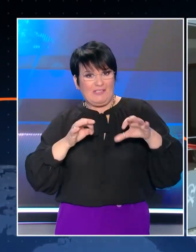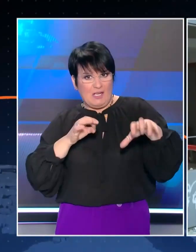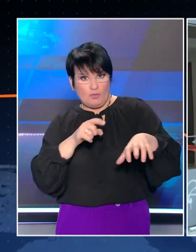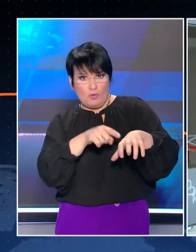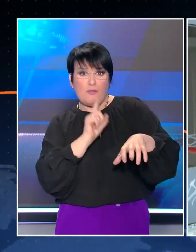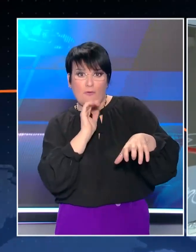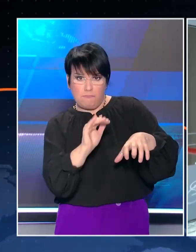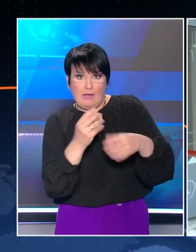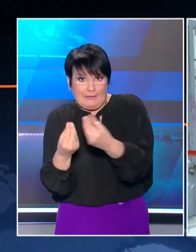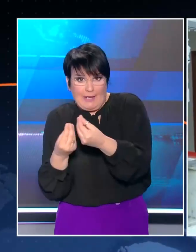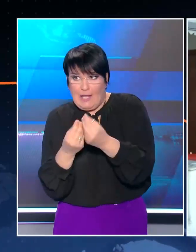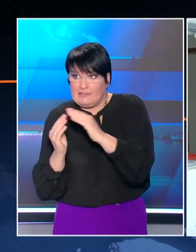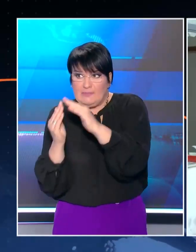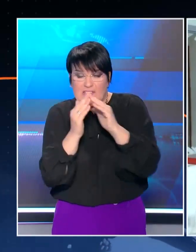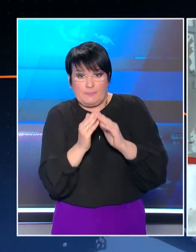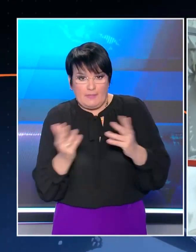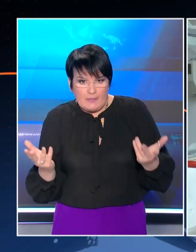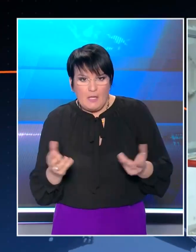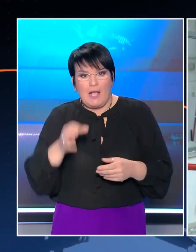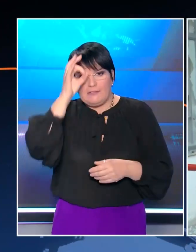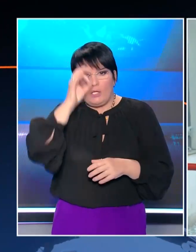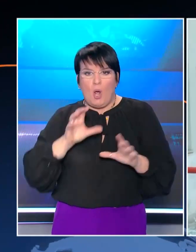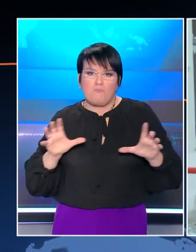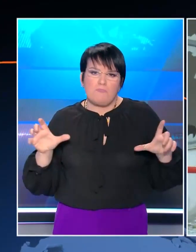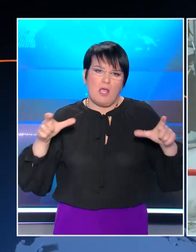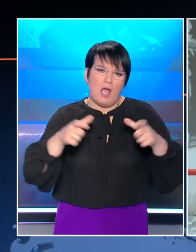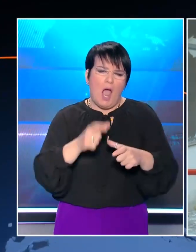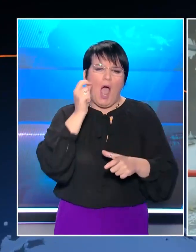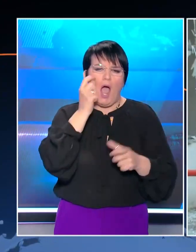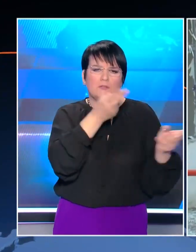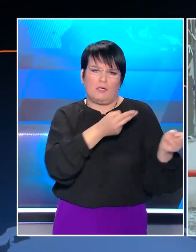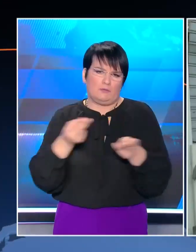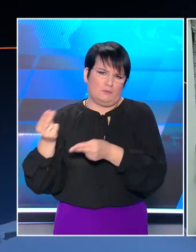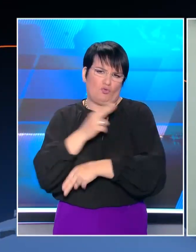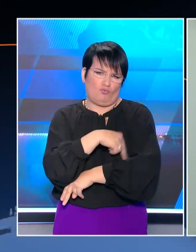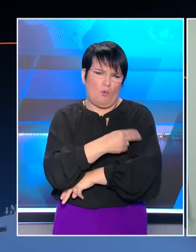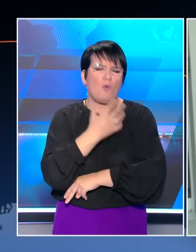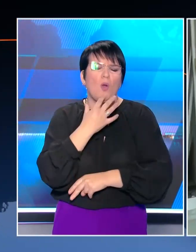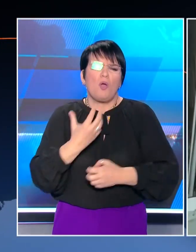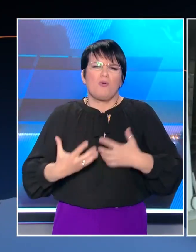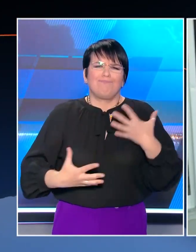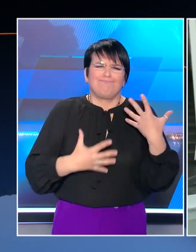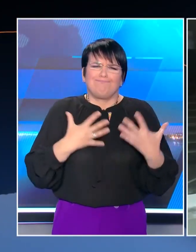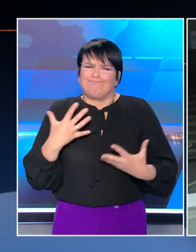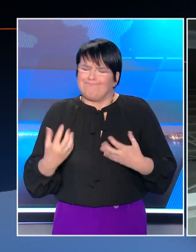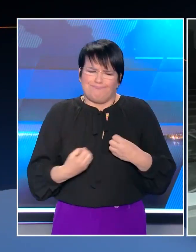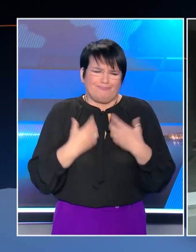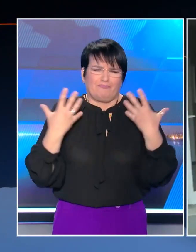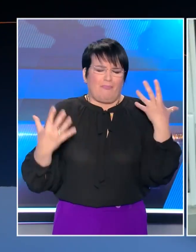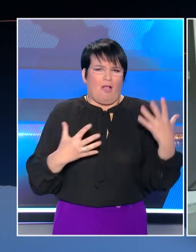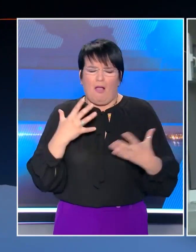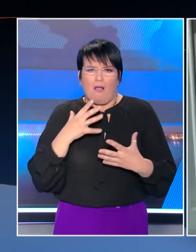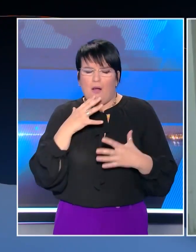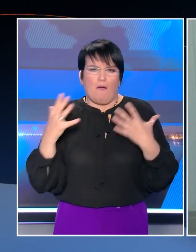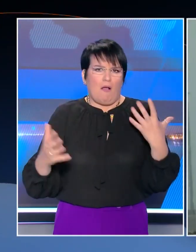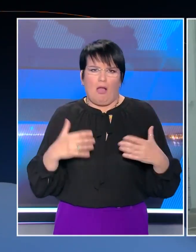Οι αστυνομικές δυνάμεις απέκλυσαν την περιοχή ενώ ένας άνδρας διακομίστηκε προληπτικά στο νοσοκομείο καθώς ένιωσε αδιαθεσία από την ταραχή του λόγω της